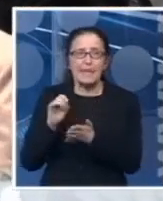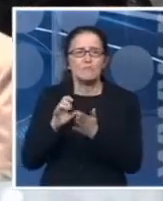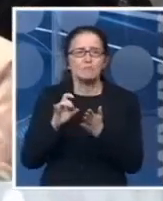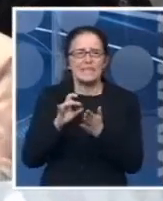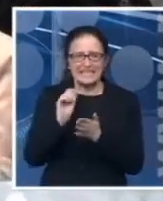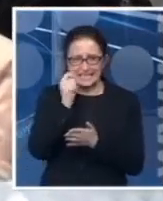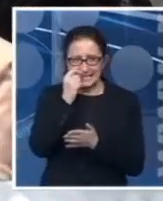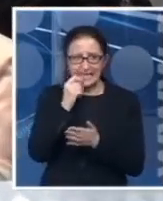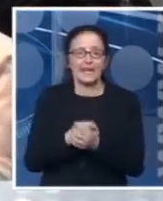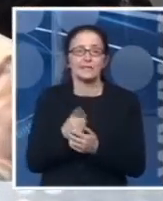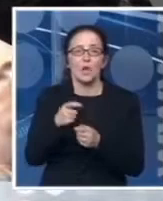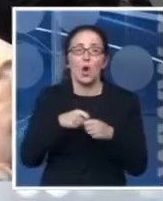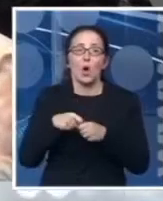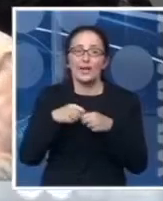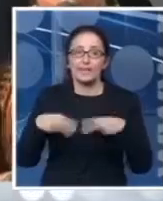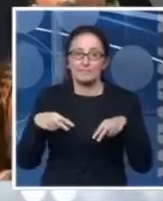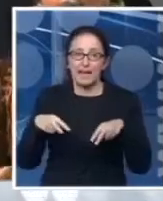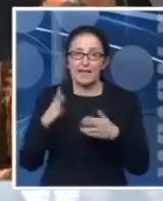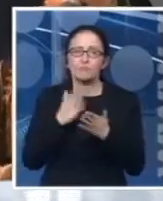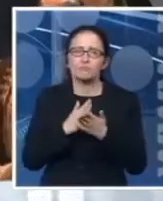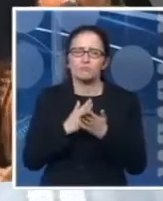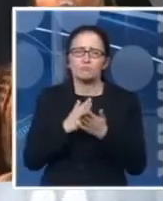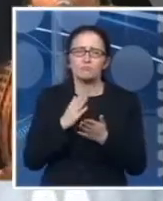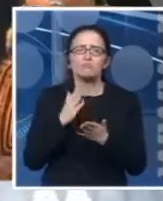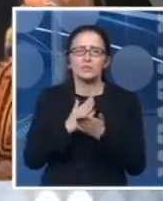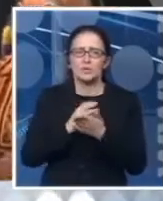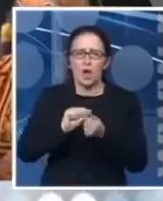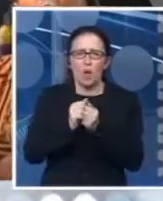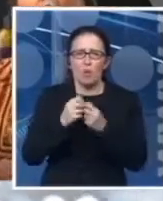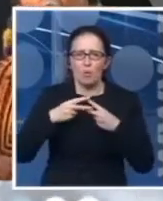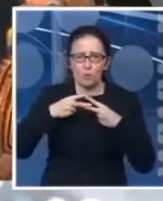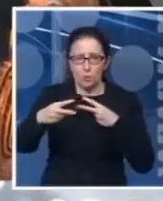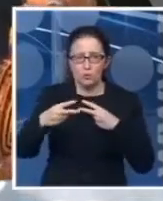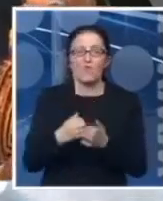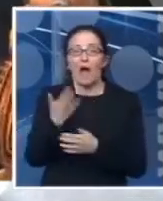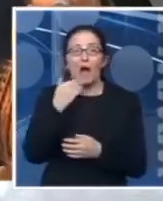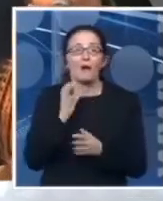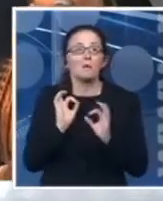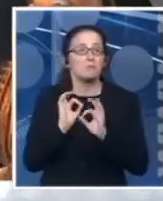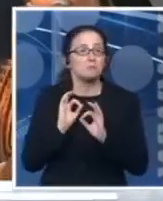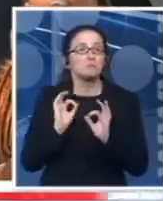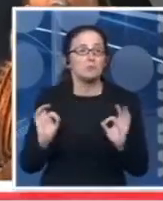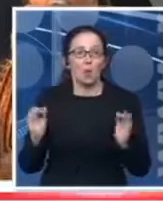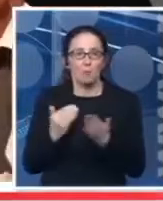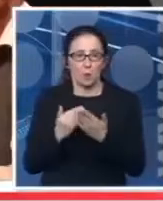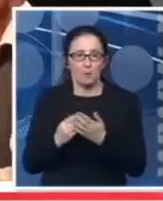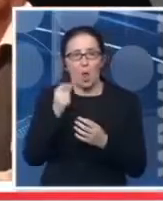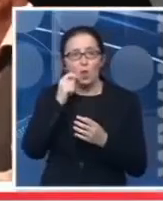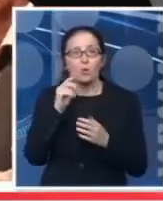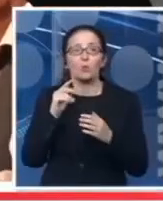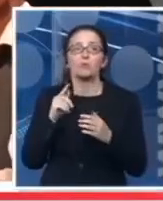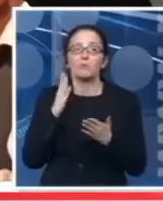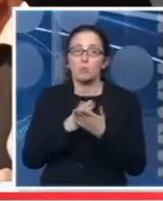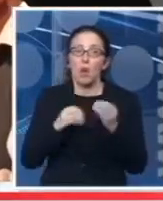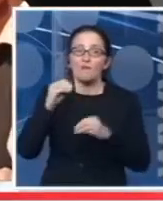testiranja i organizatori su se plašili da ne dođe do velike gužve, međutim sve je proteklo u najboljem redu, publik je bilo čak i više nego